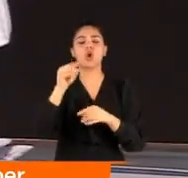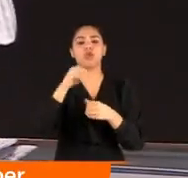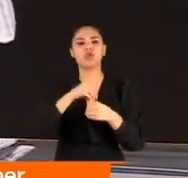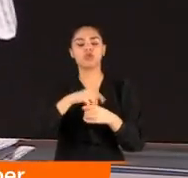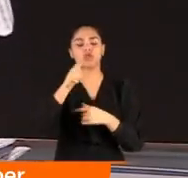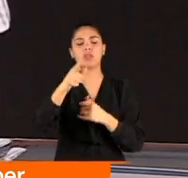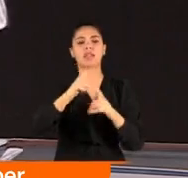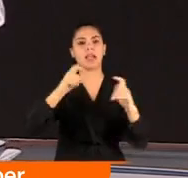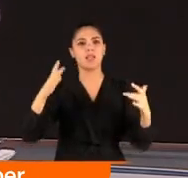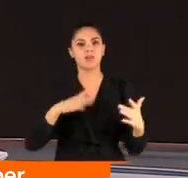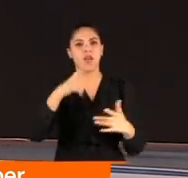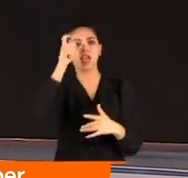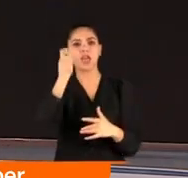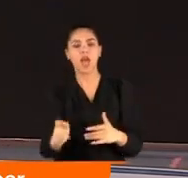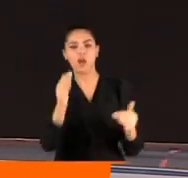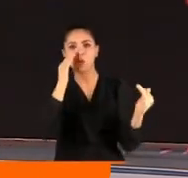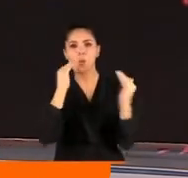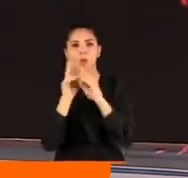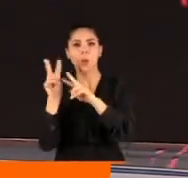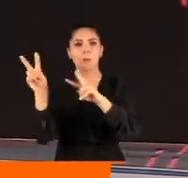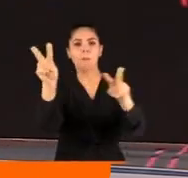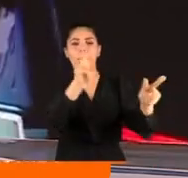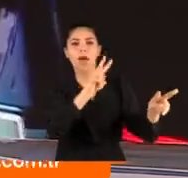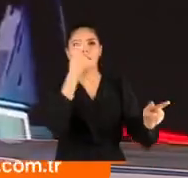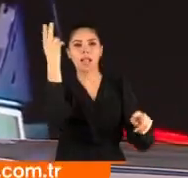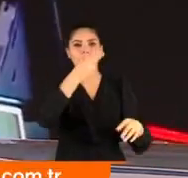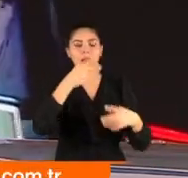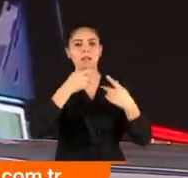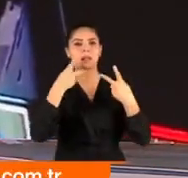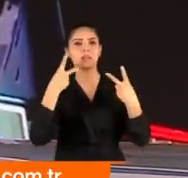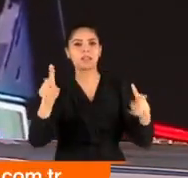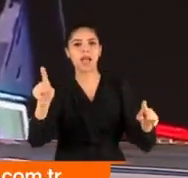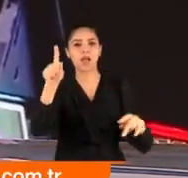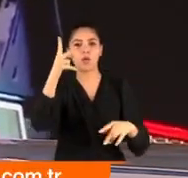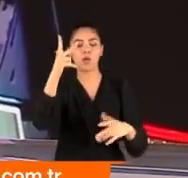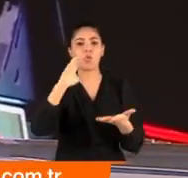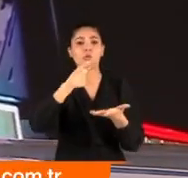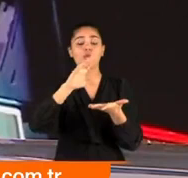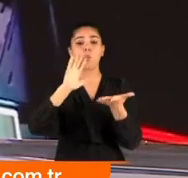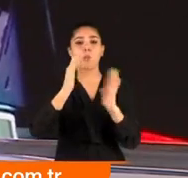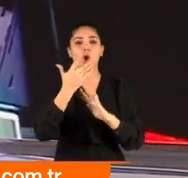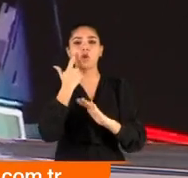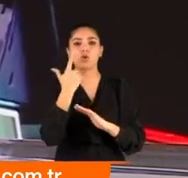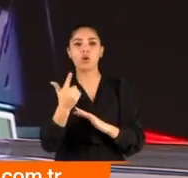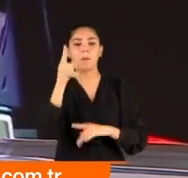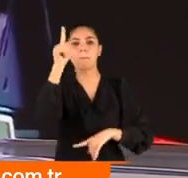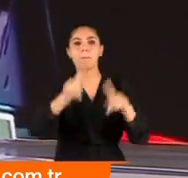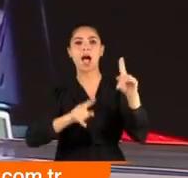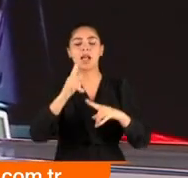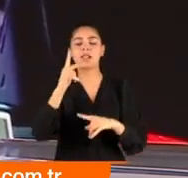Öyle ki neredeyse gerçeğini aratmayan manzaralar o panolarda resmedilebiliyor. Üç boyutlu. İşte onlardan bazıları.